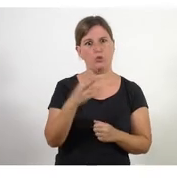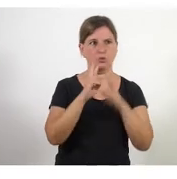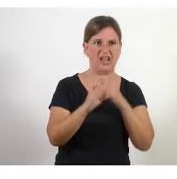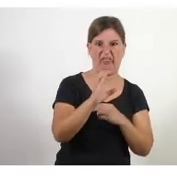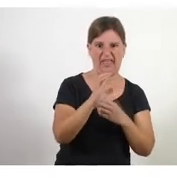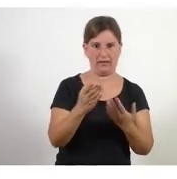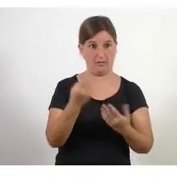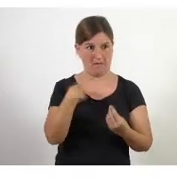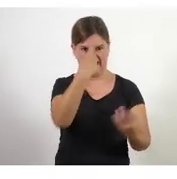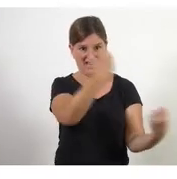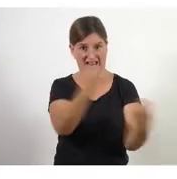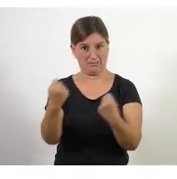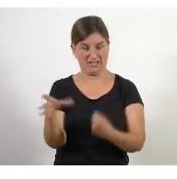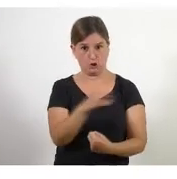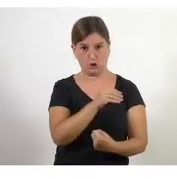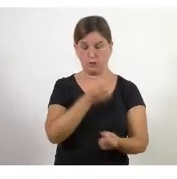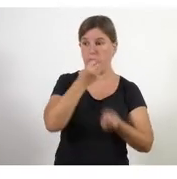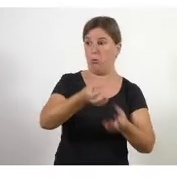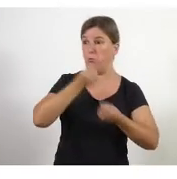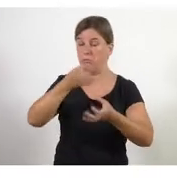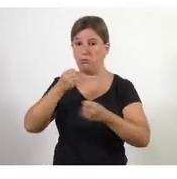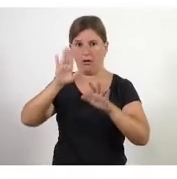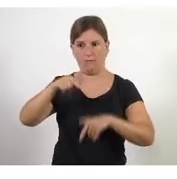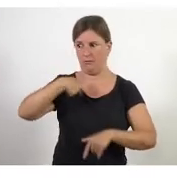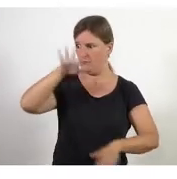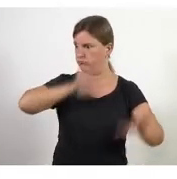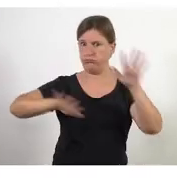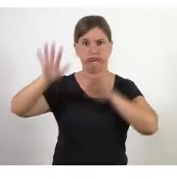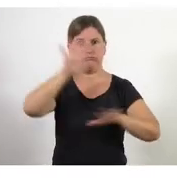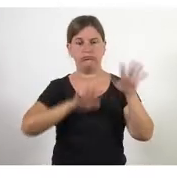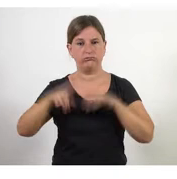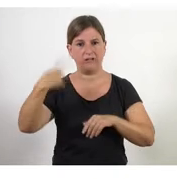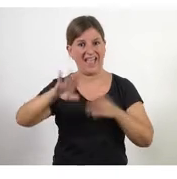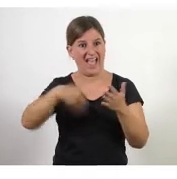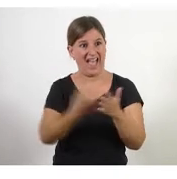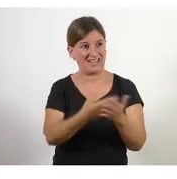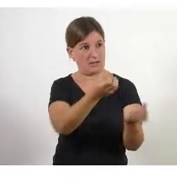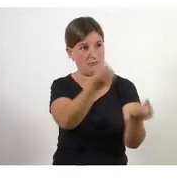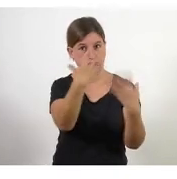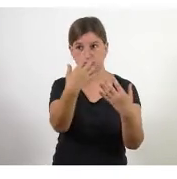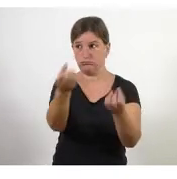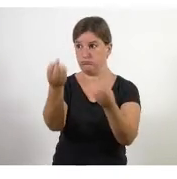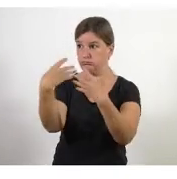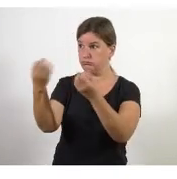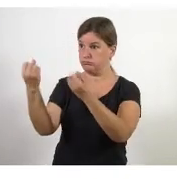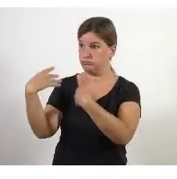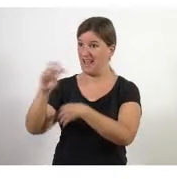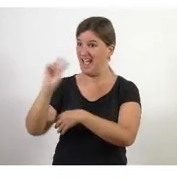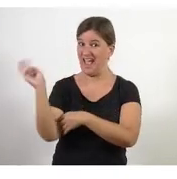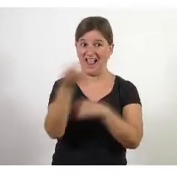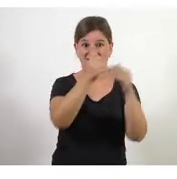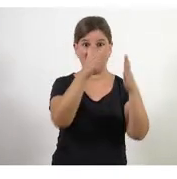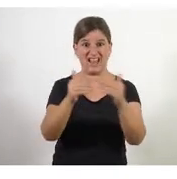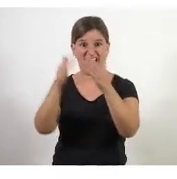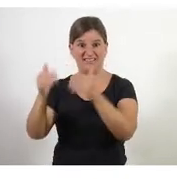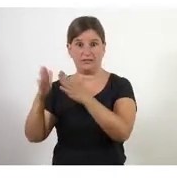C tothom diu coses al final no saps i fins i tot les coses que diuen o que et poden dir des d'altres entitats